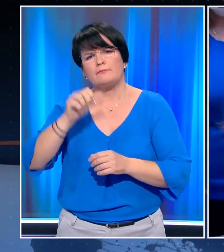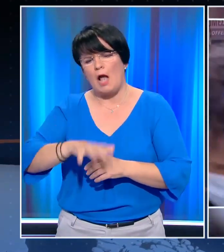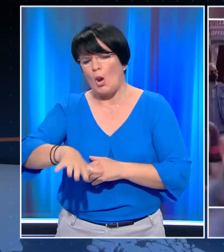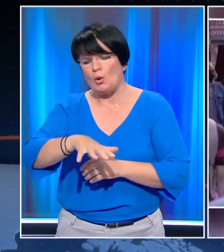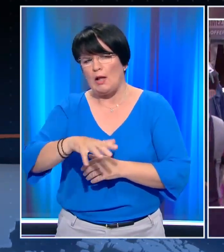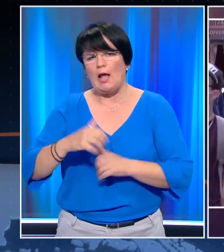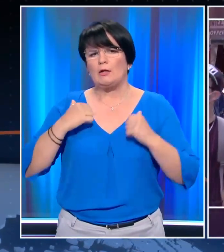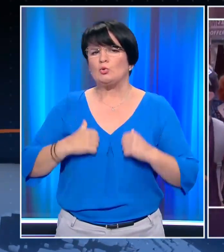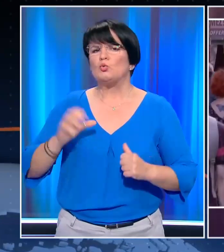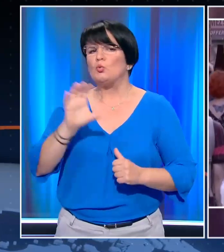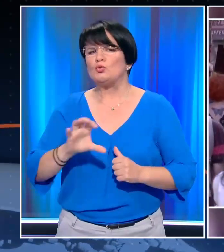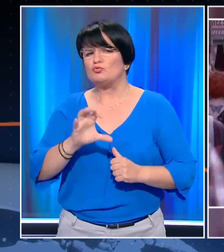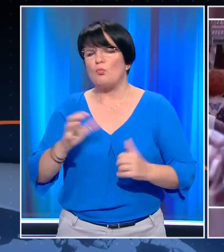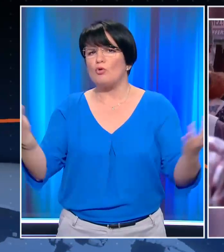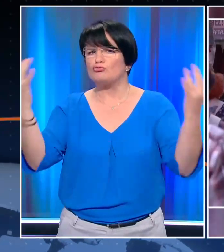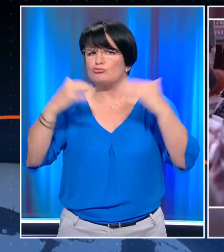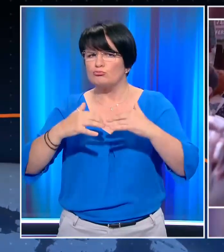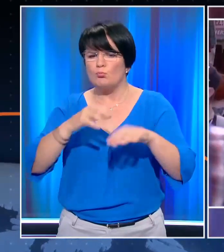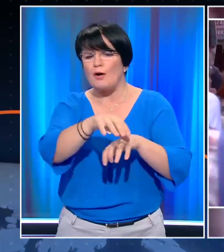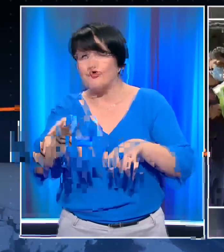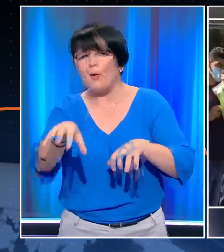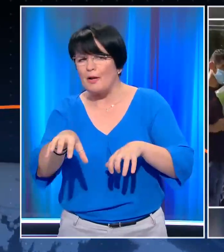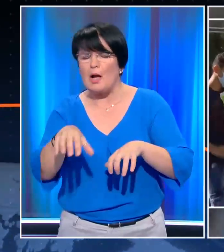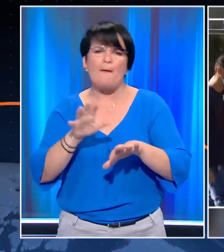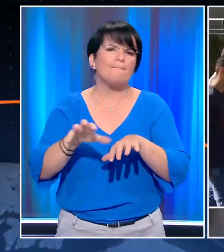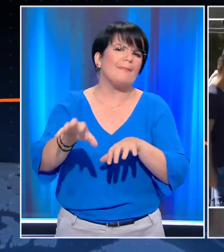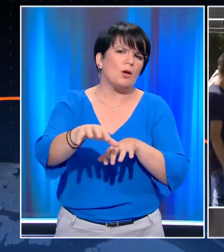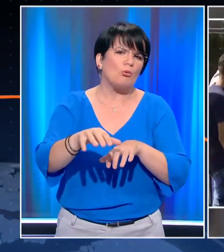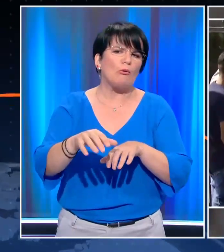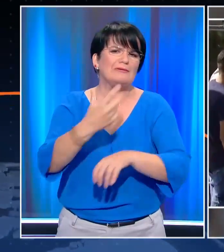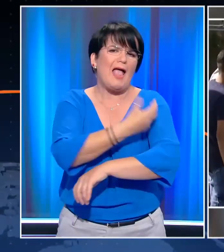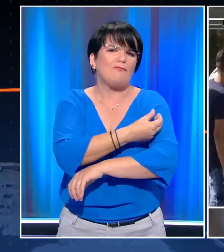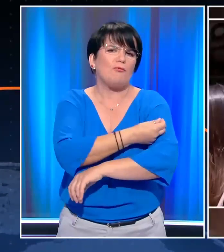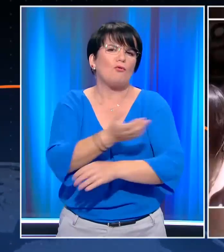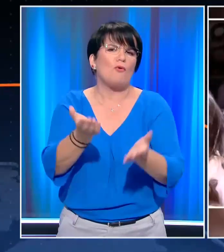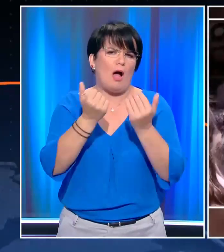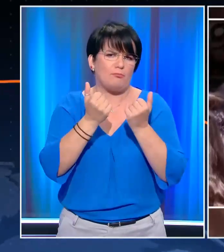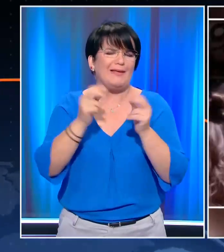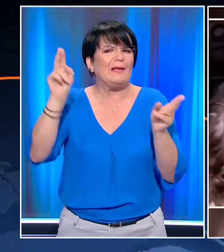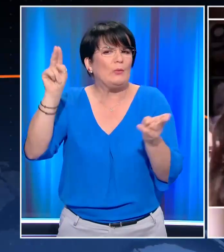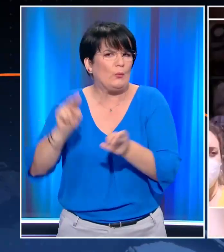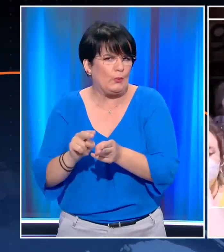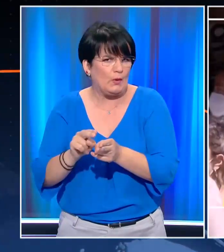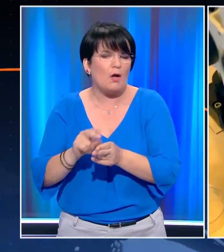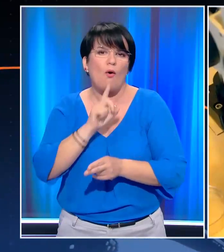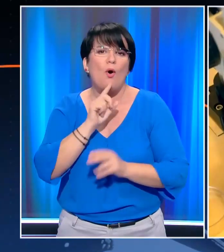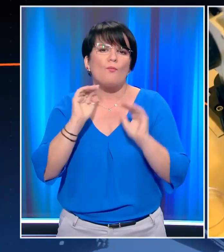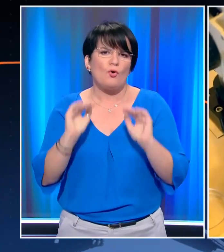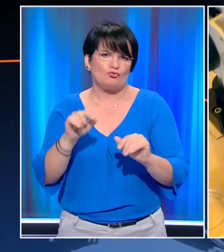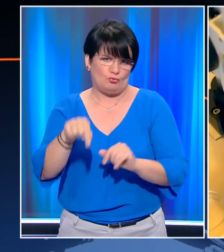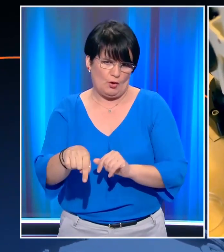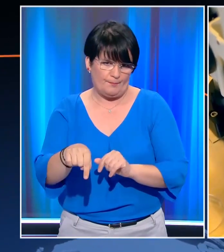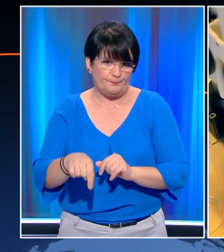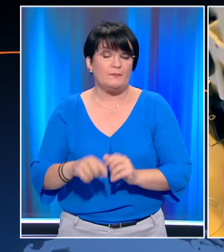στο τραπέζι. Είναι πολύ πιθανό να δούμε τοπικά lockdown σε περιοχές με χαμηλή εμβολιαστική κάλυψη. Αυτό ισχύει και τώρα. Η